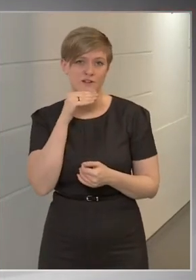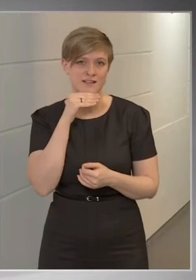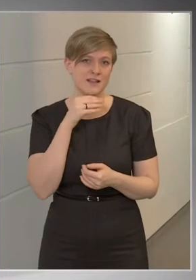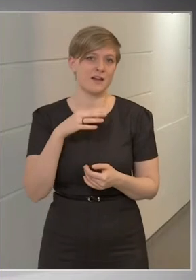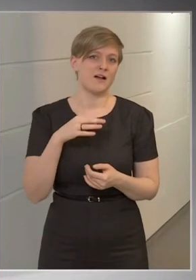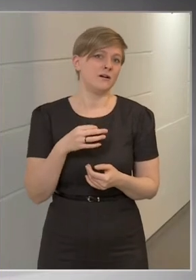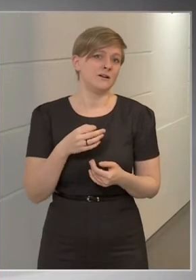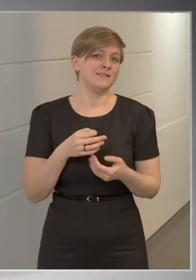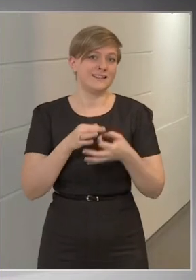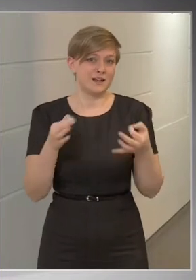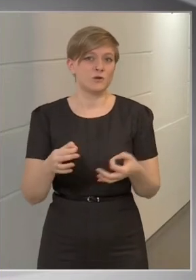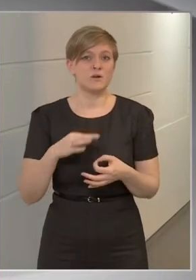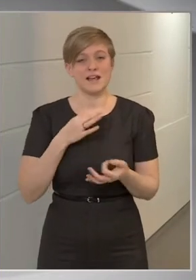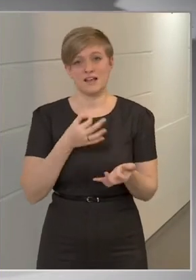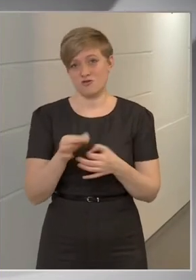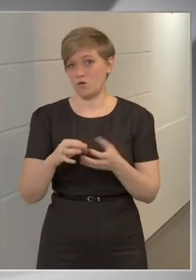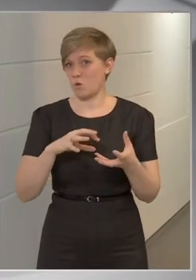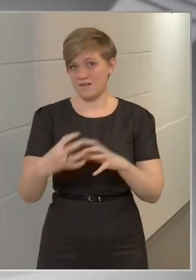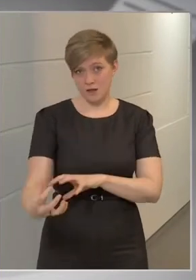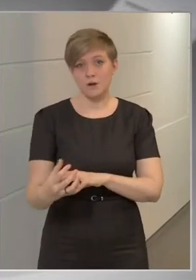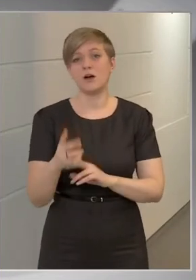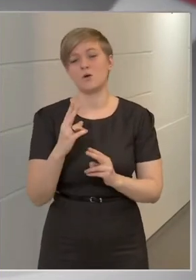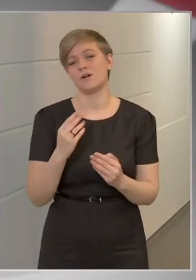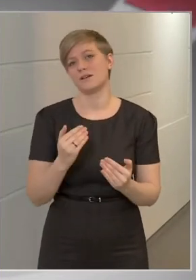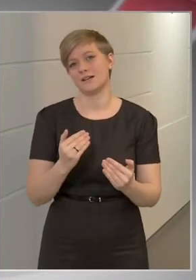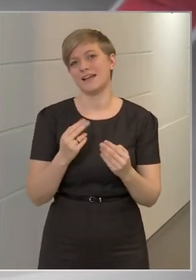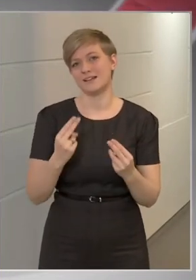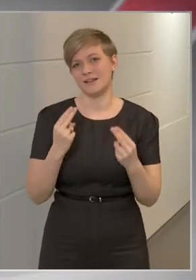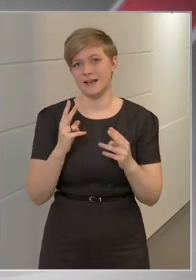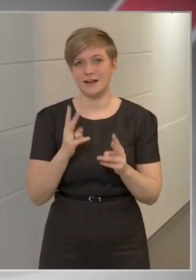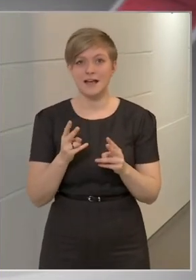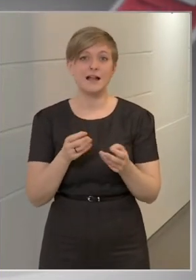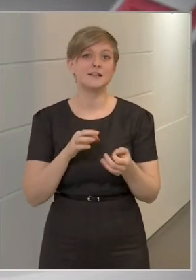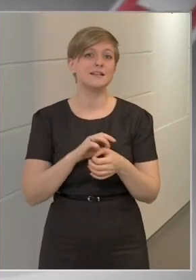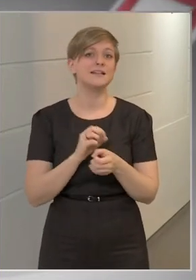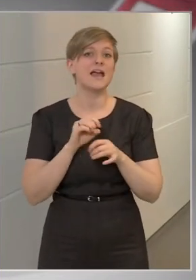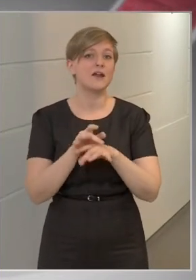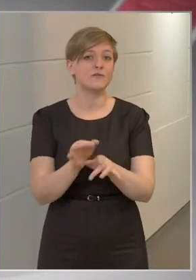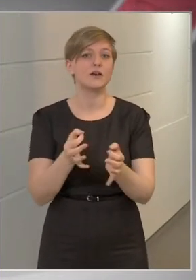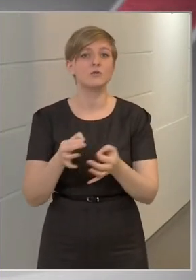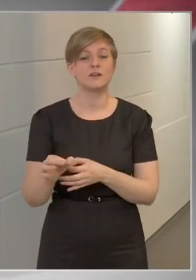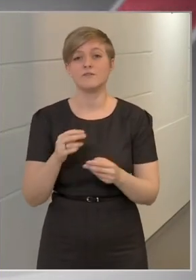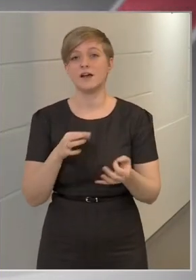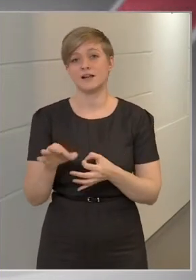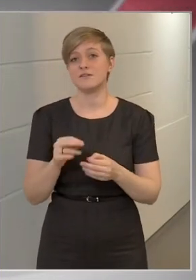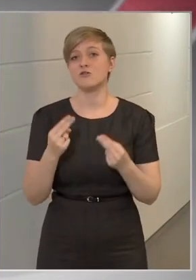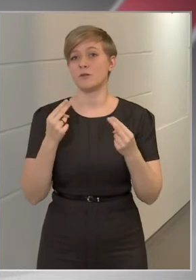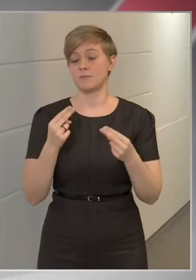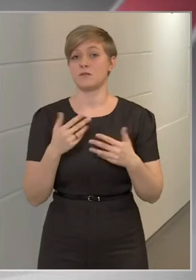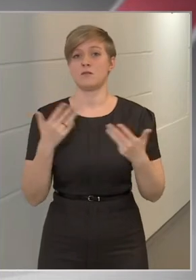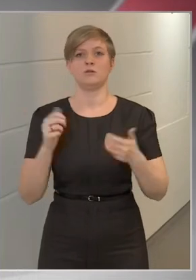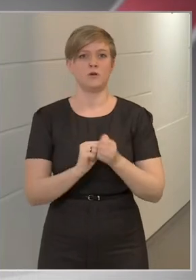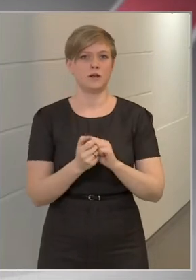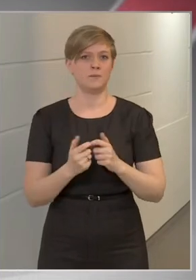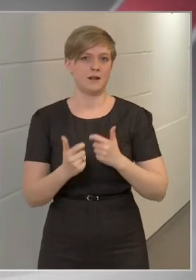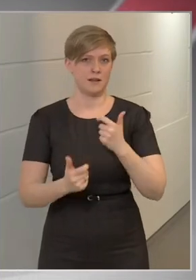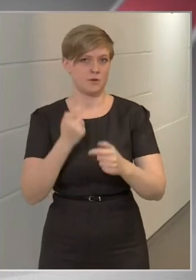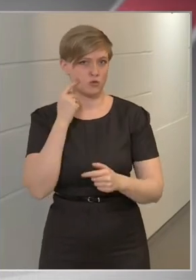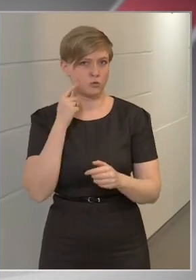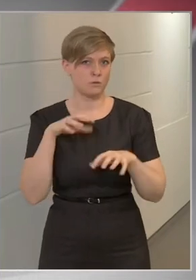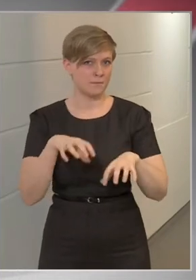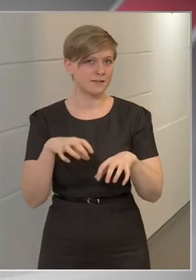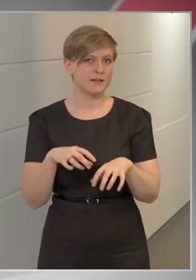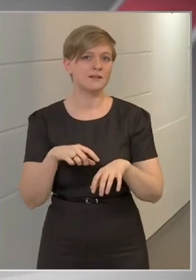összeomlana, akkor értékelni kell, hogy árványúgyi felkészülés jegyében egy olyan nagy történelmi lépést tudtunk megtenni az orvos